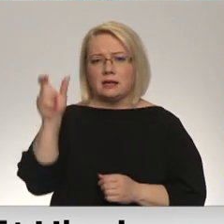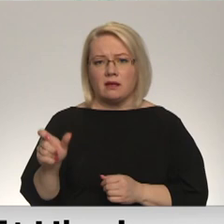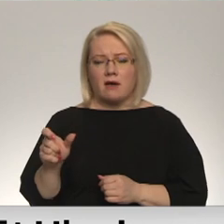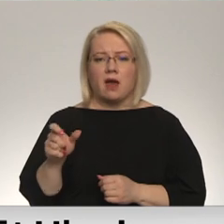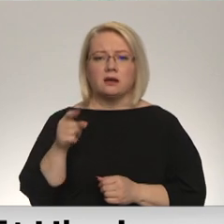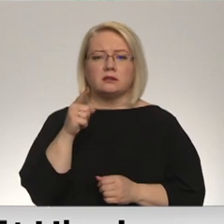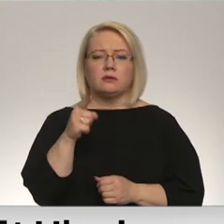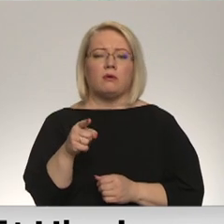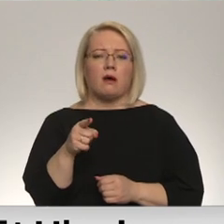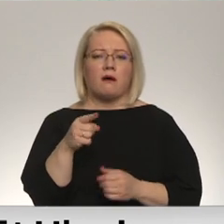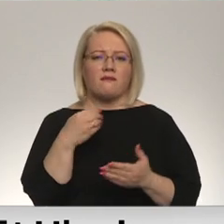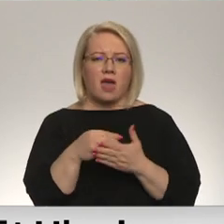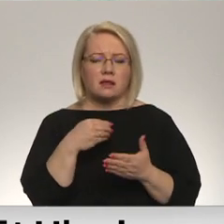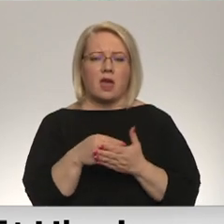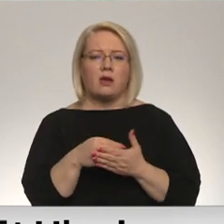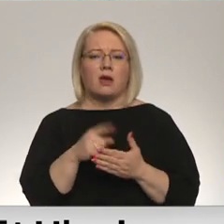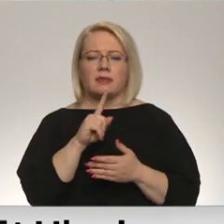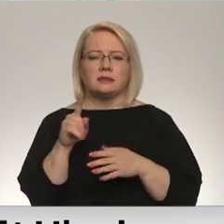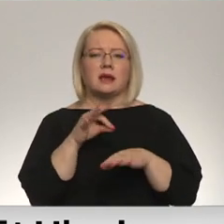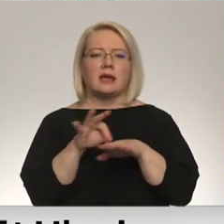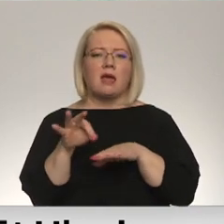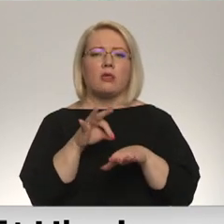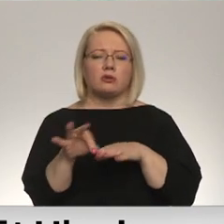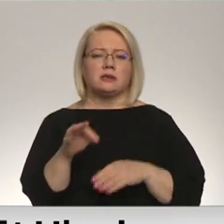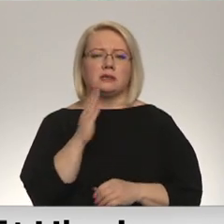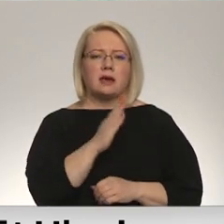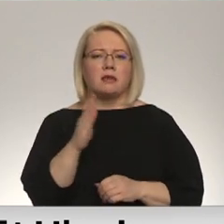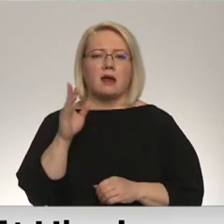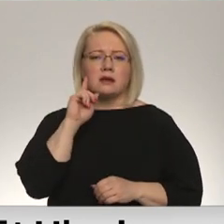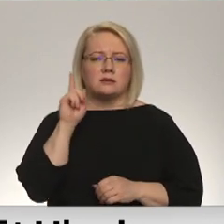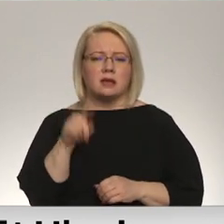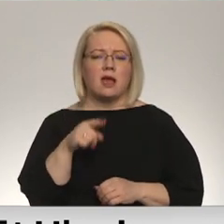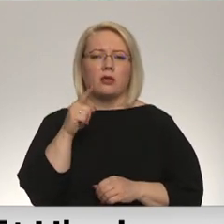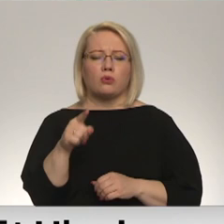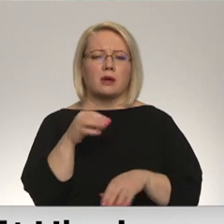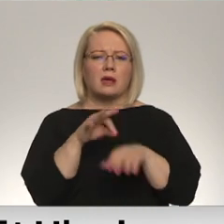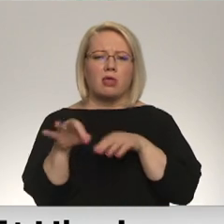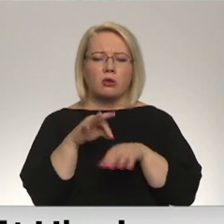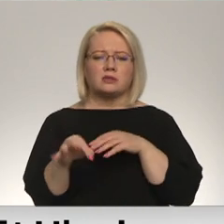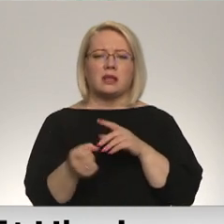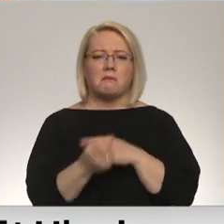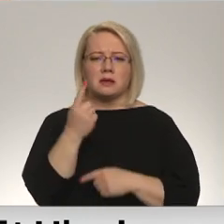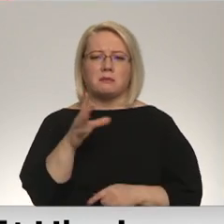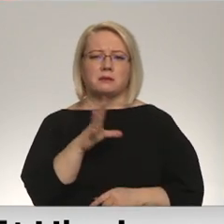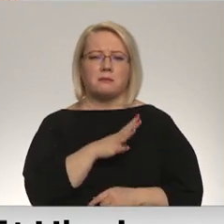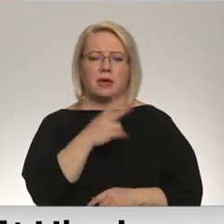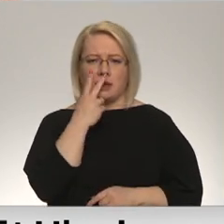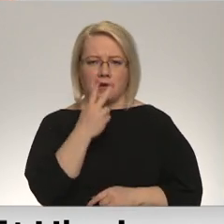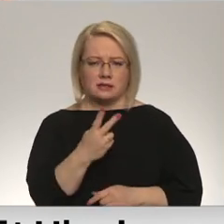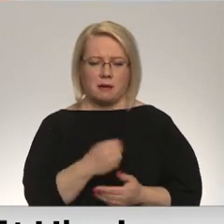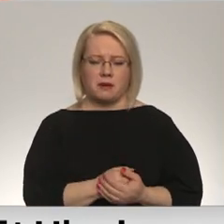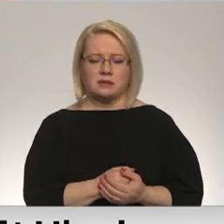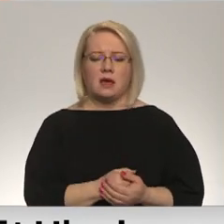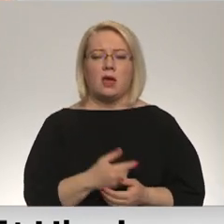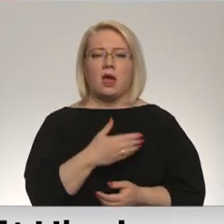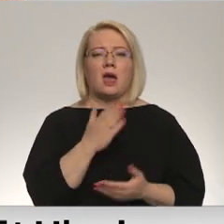vērtētu, ka tas ir genocīds, ka katrā ziņā genocīda pazīmes tur bija redzāmas. Esot Kīvā,